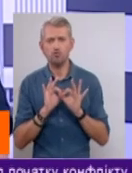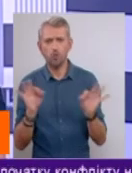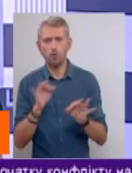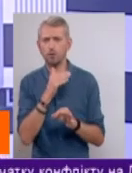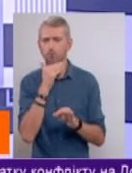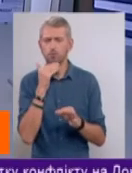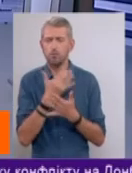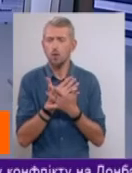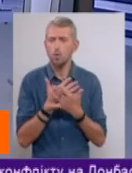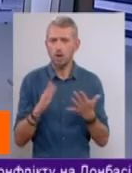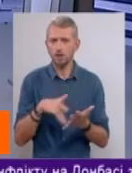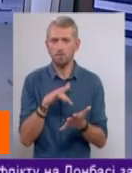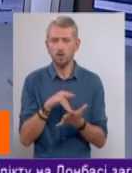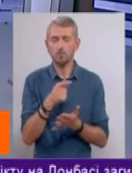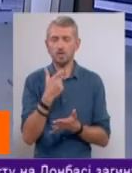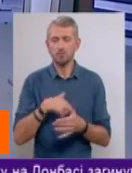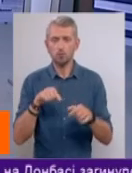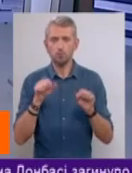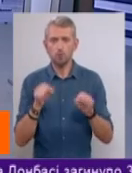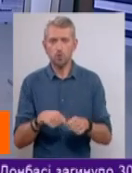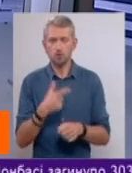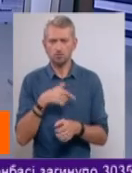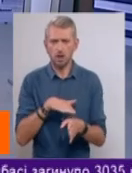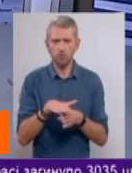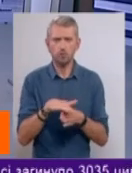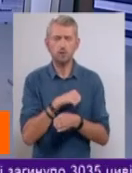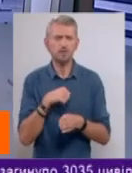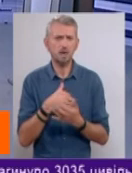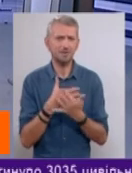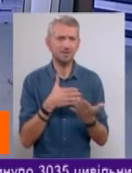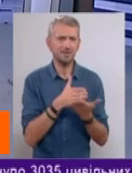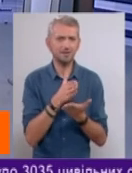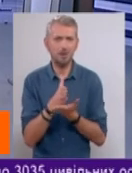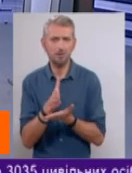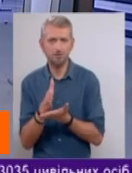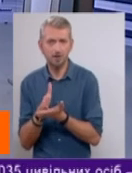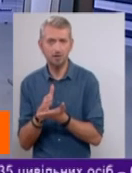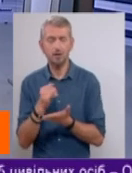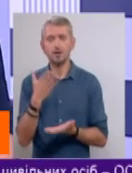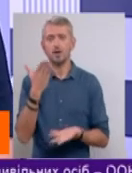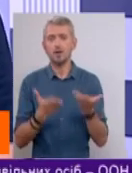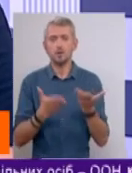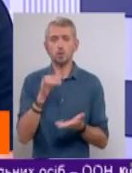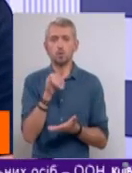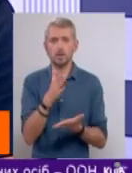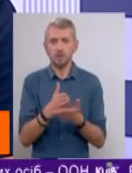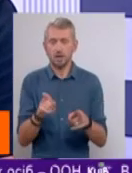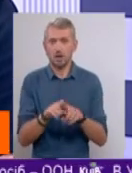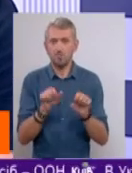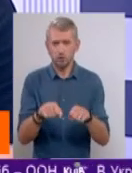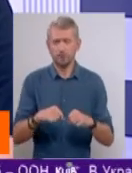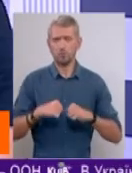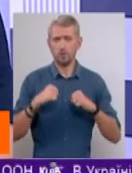багатогранне місто. Ви себе тут можете реалізувати в самих різних напрямках. І якщо у вас є така можливість, то